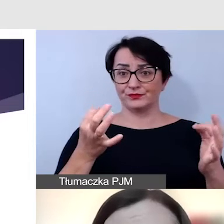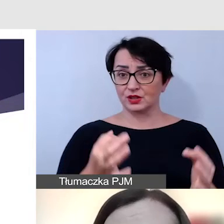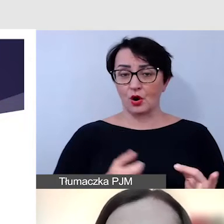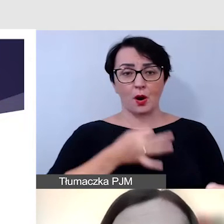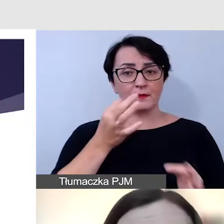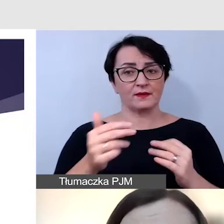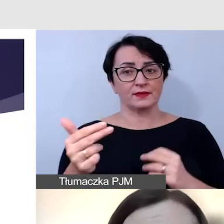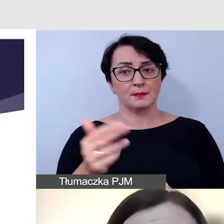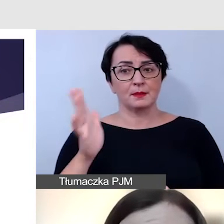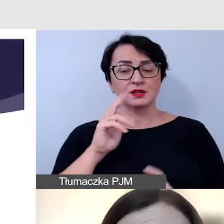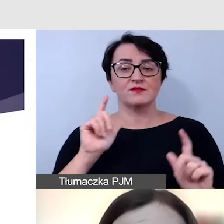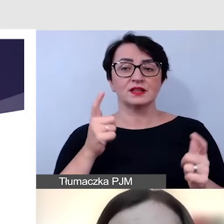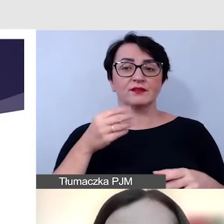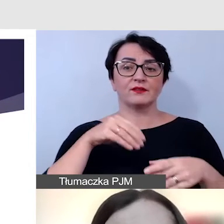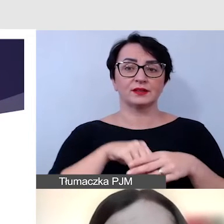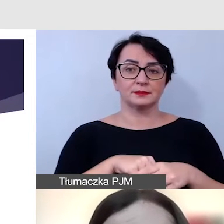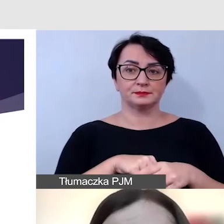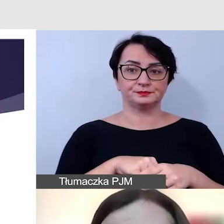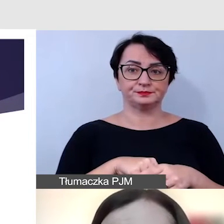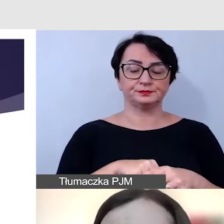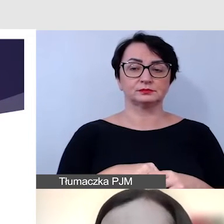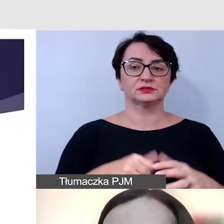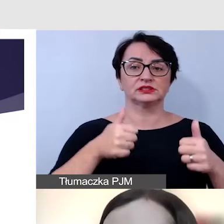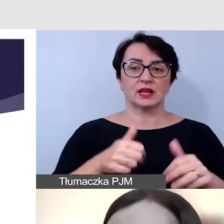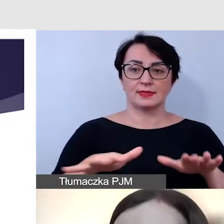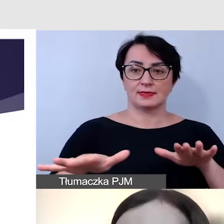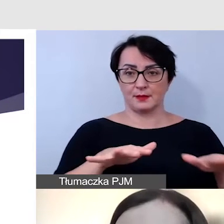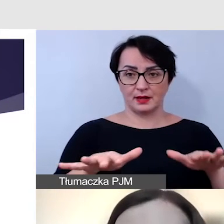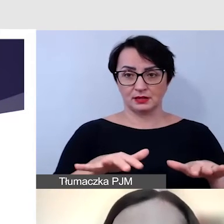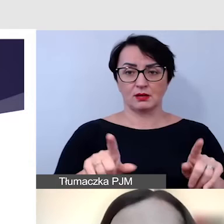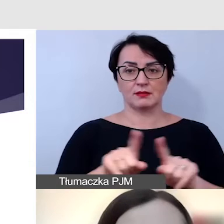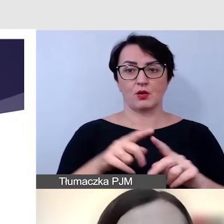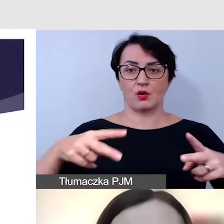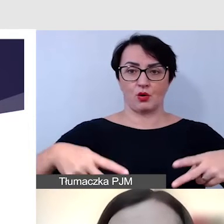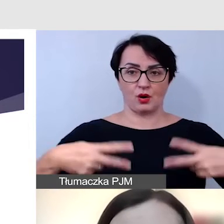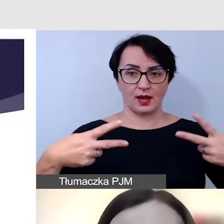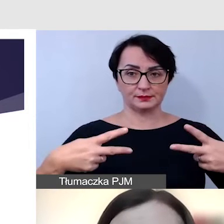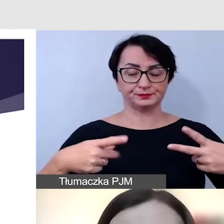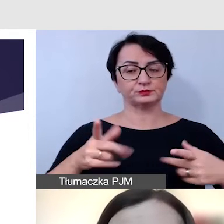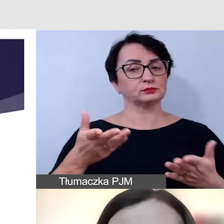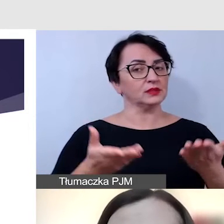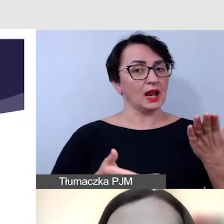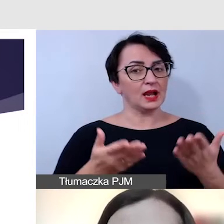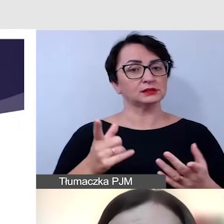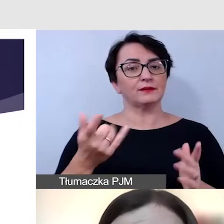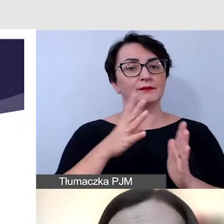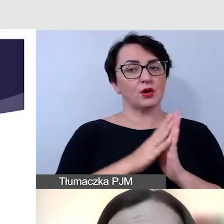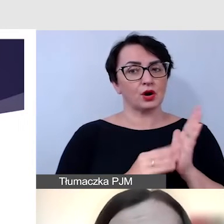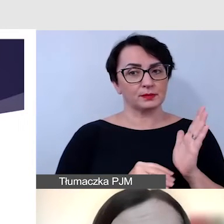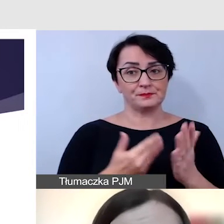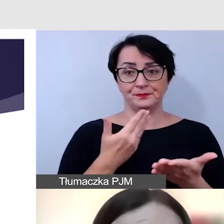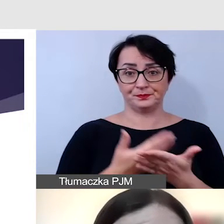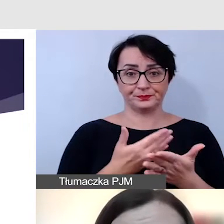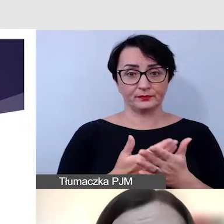może być jednocześnie stacjonarne i online'owe. Zależy to od formy, dlatego